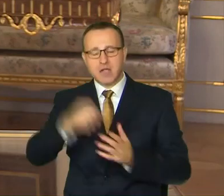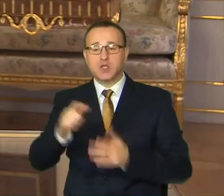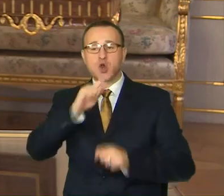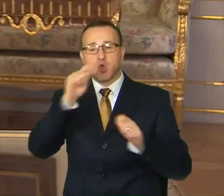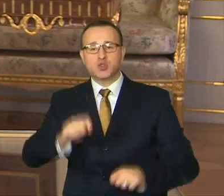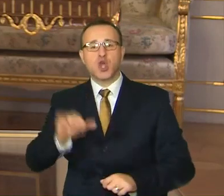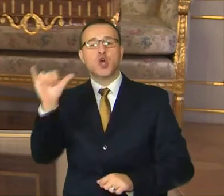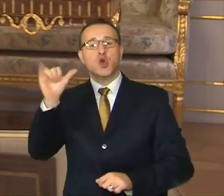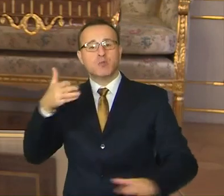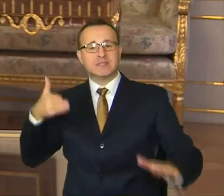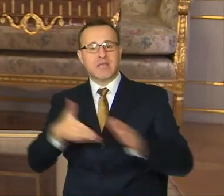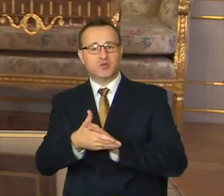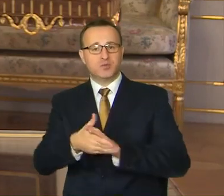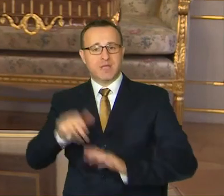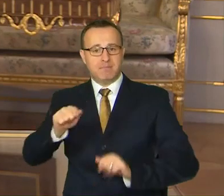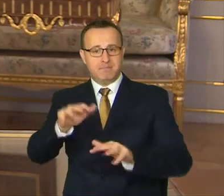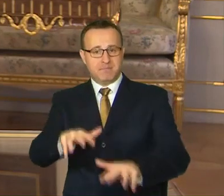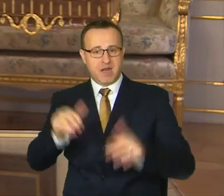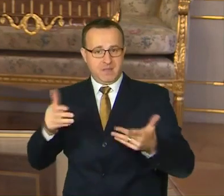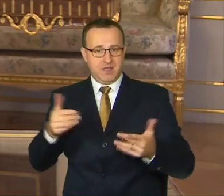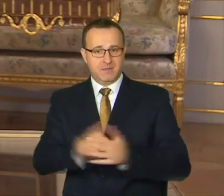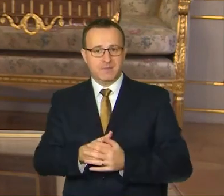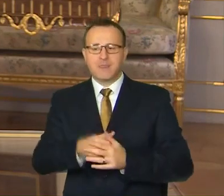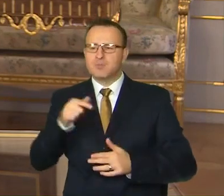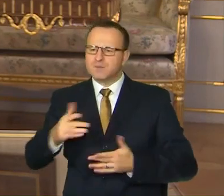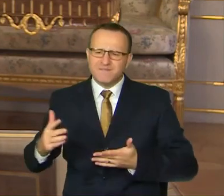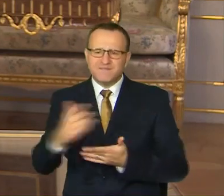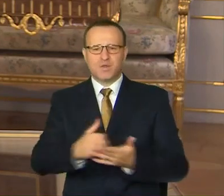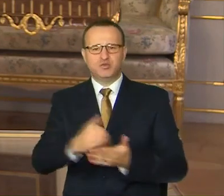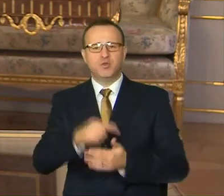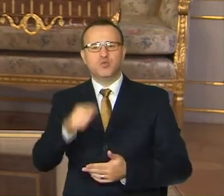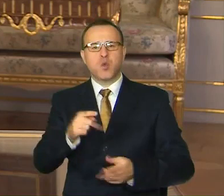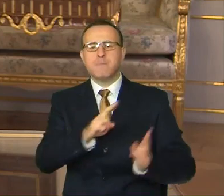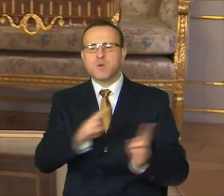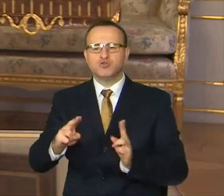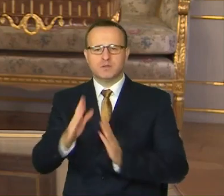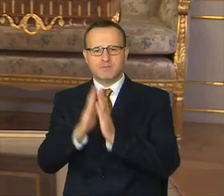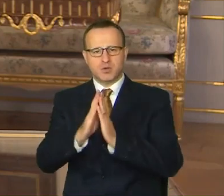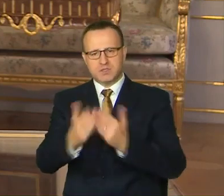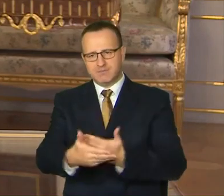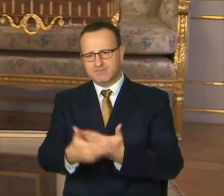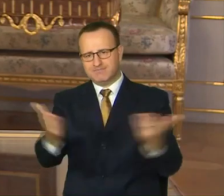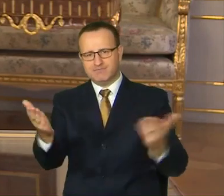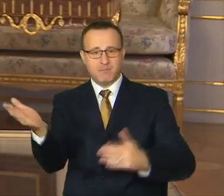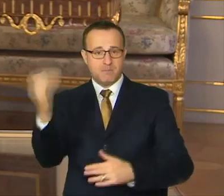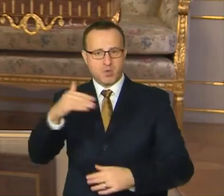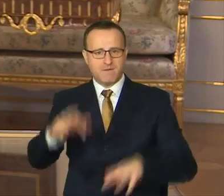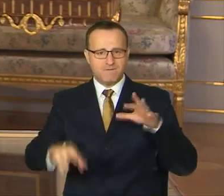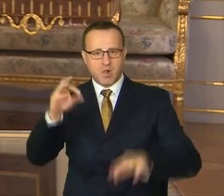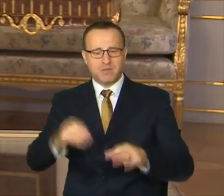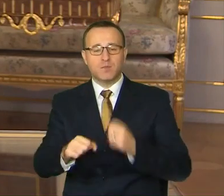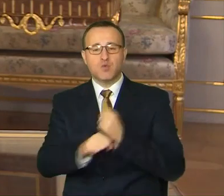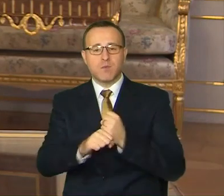občanov v zákonodárnom zbore. Využíme túto veľkú príležitosť a poďme prosím voliť. Urobme z roku